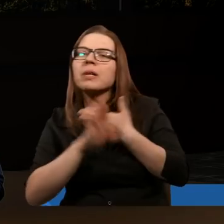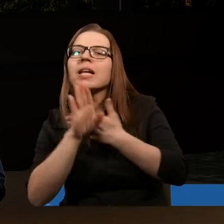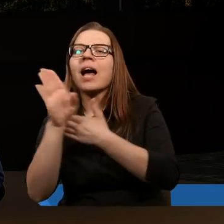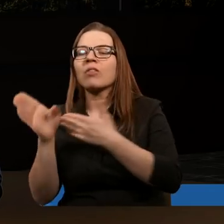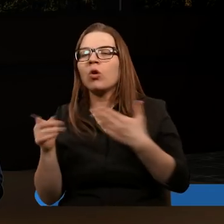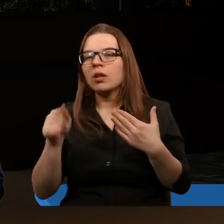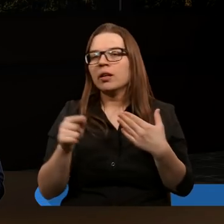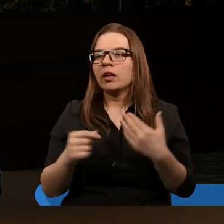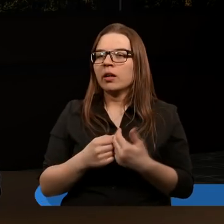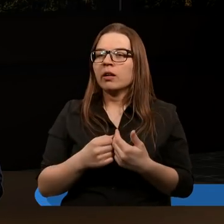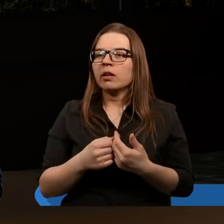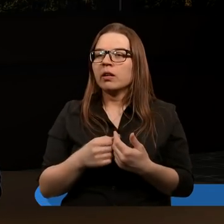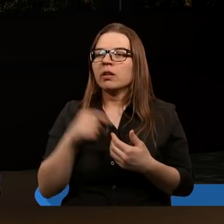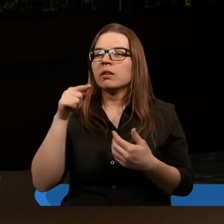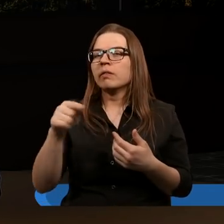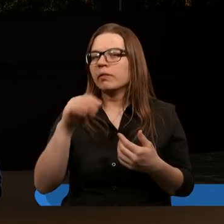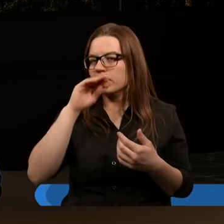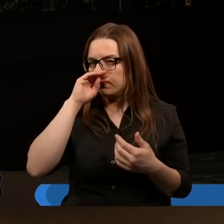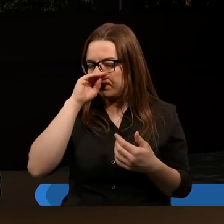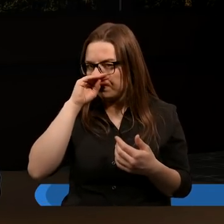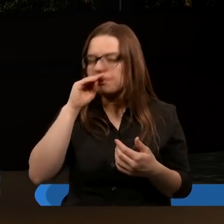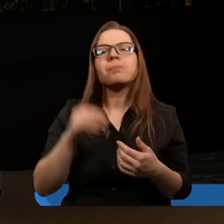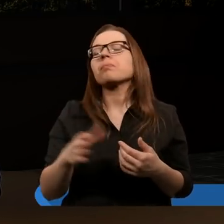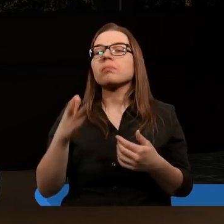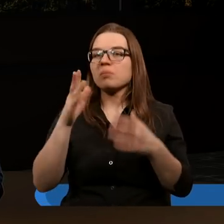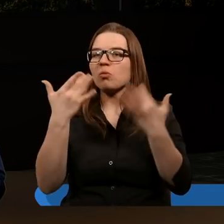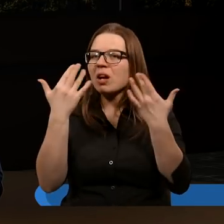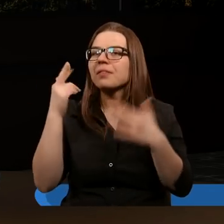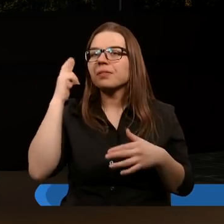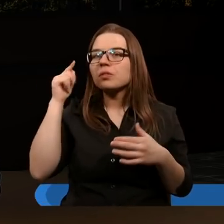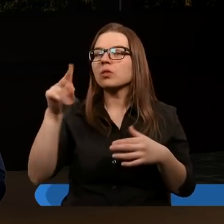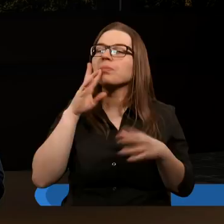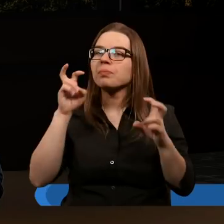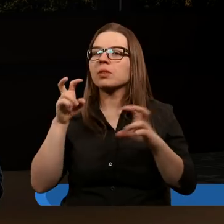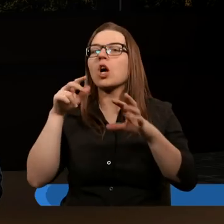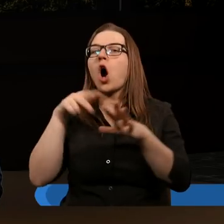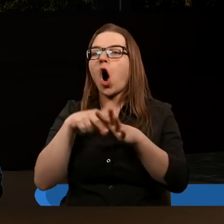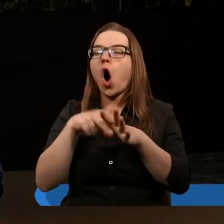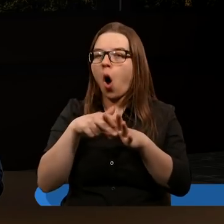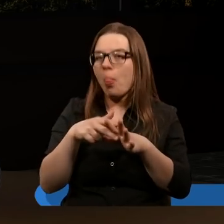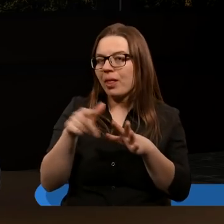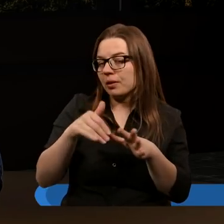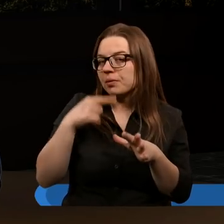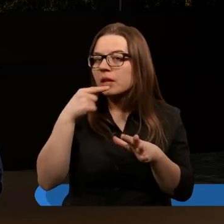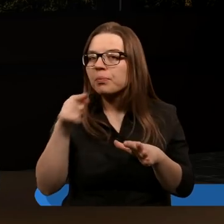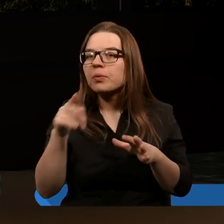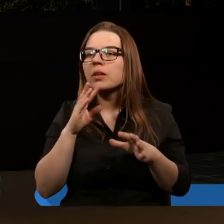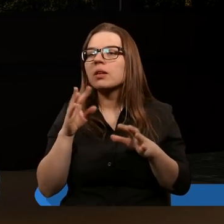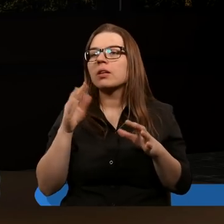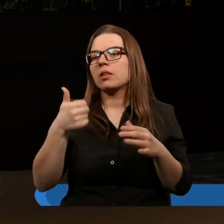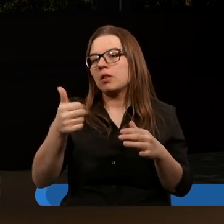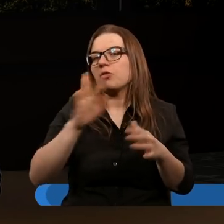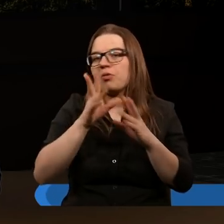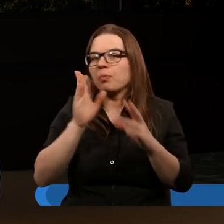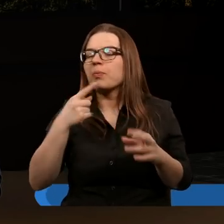Tutaj mamy, to wydaje mi się, że w ogóle jest najłatwiejszy do zrozumienia akurat koń, tak jeżeli można tak powiedzieć, bo wszystko jest bardzo